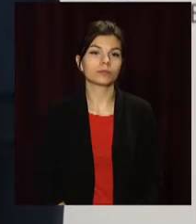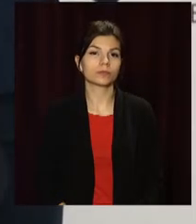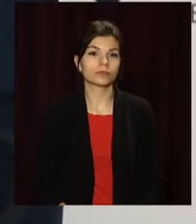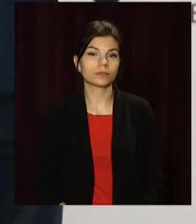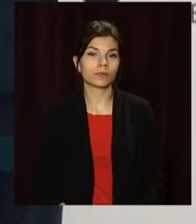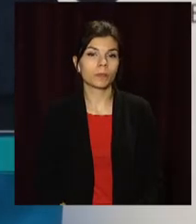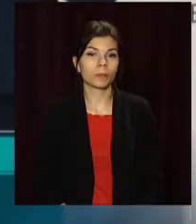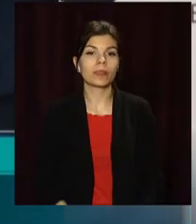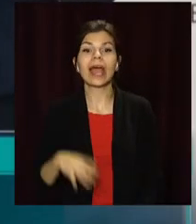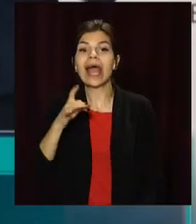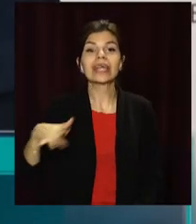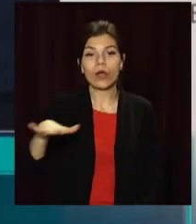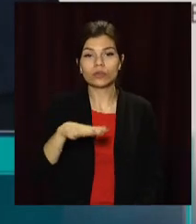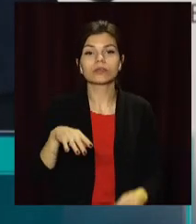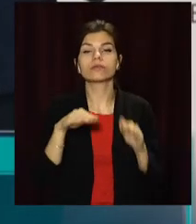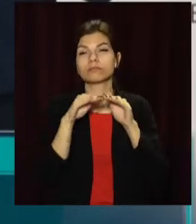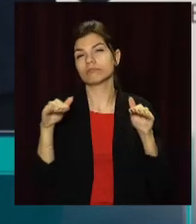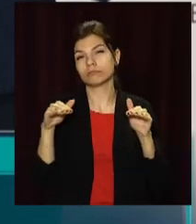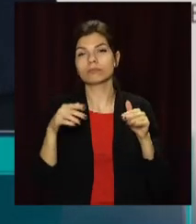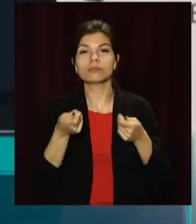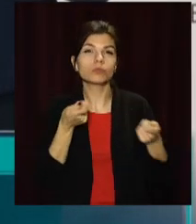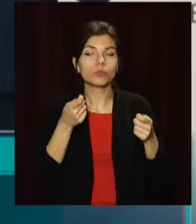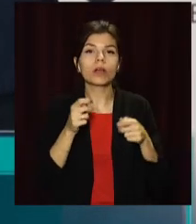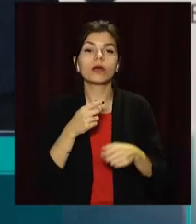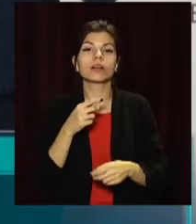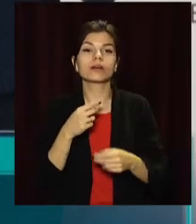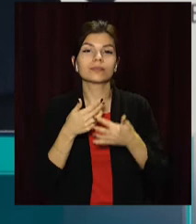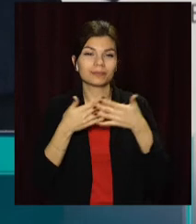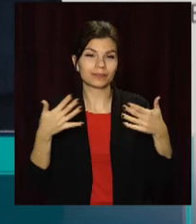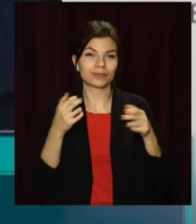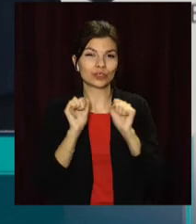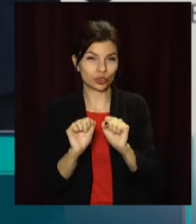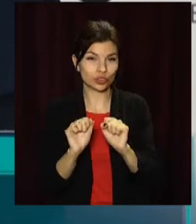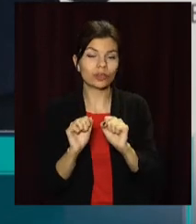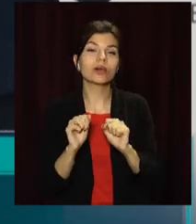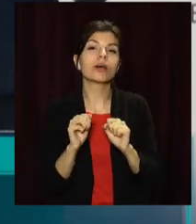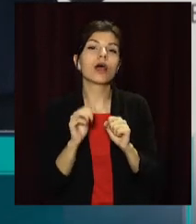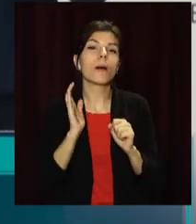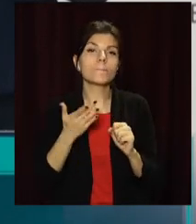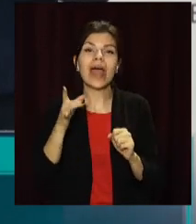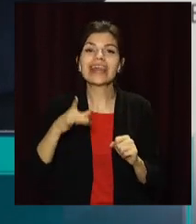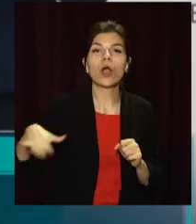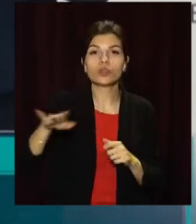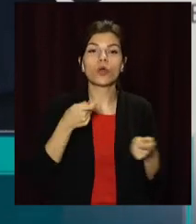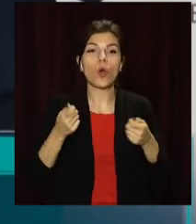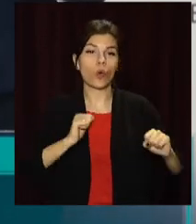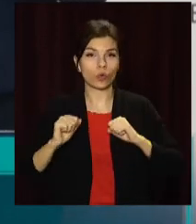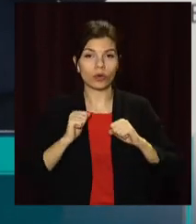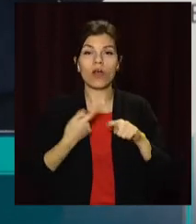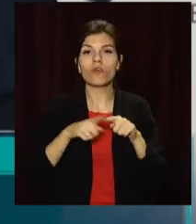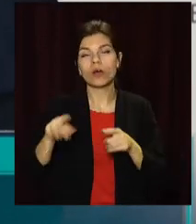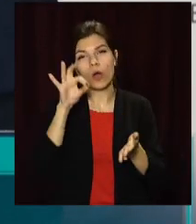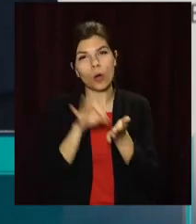На регіональному рівні координувати заходи імунопрофілактики будуть здійснювати регіональні координатори. Вони